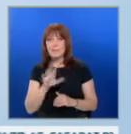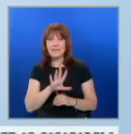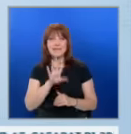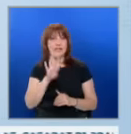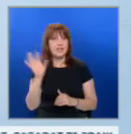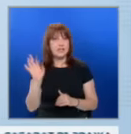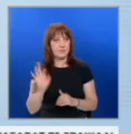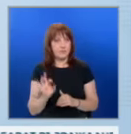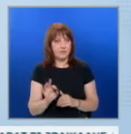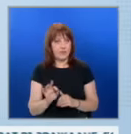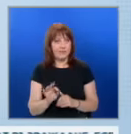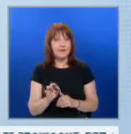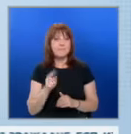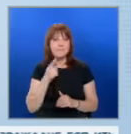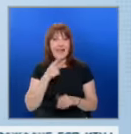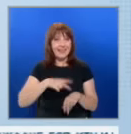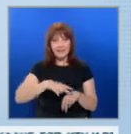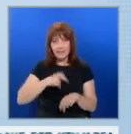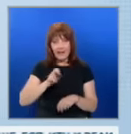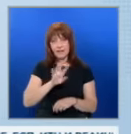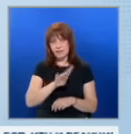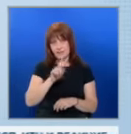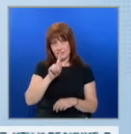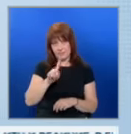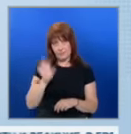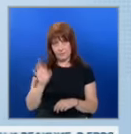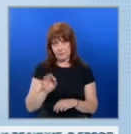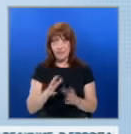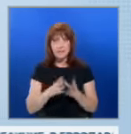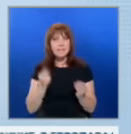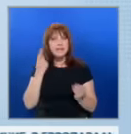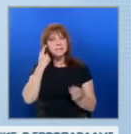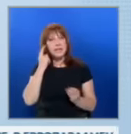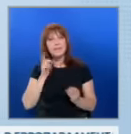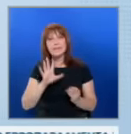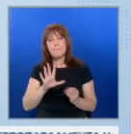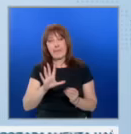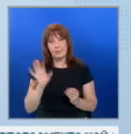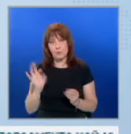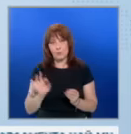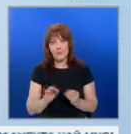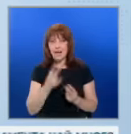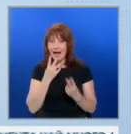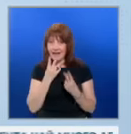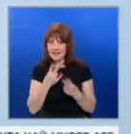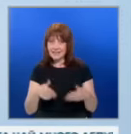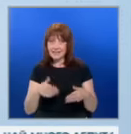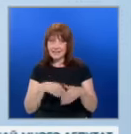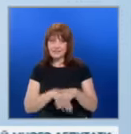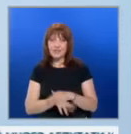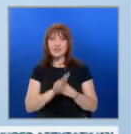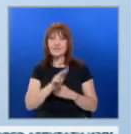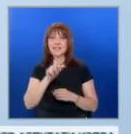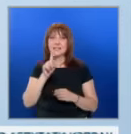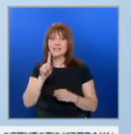близо 54%. С да отговарят 41 на 100, без мнение с 5 на 100. Гледайте реферандум тази